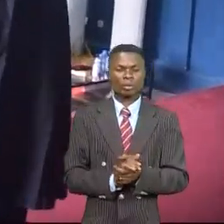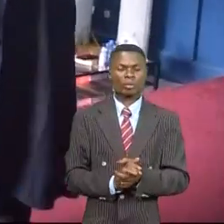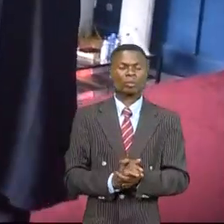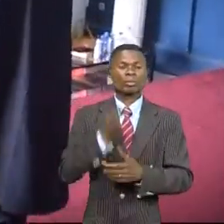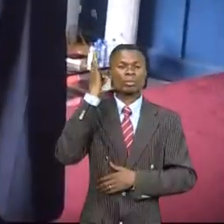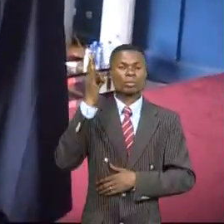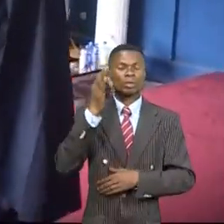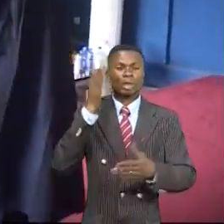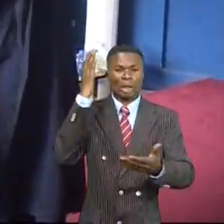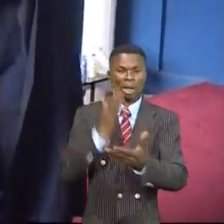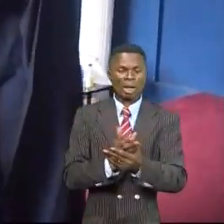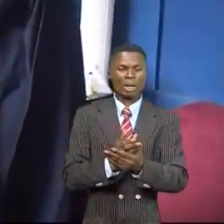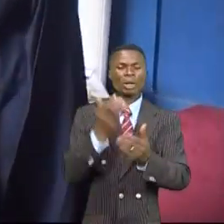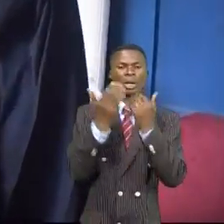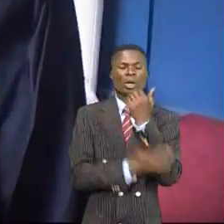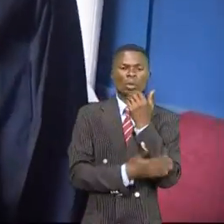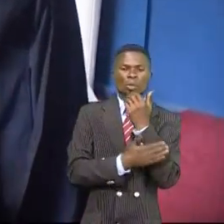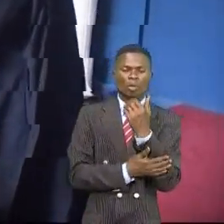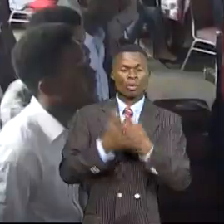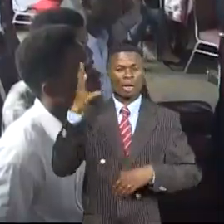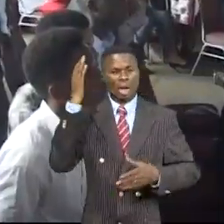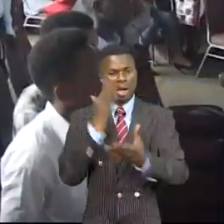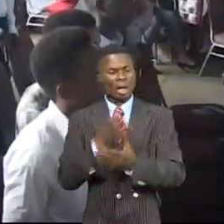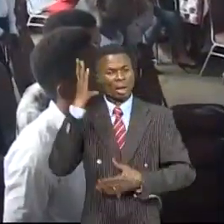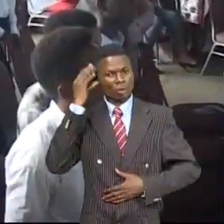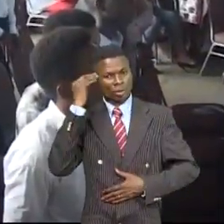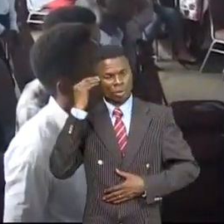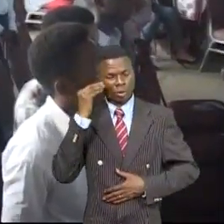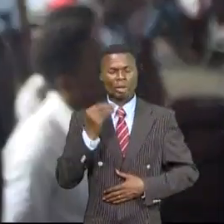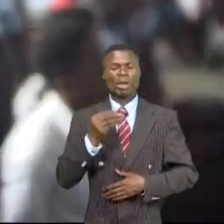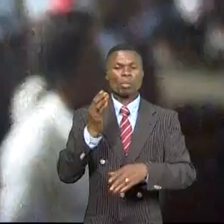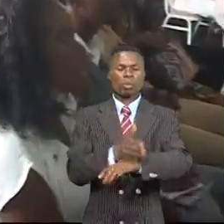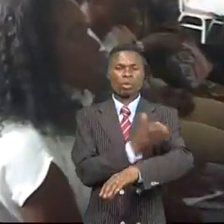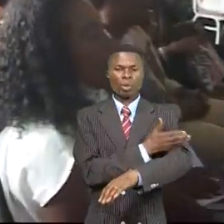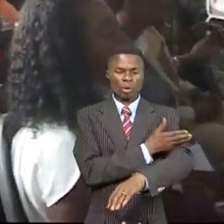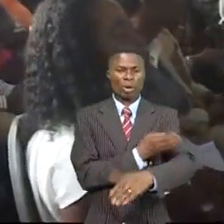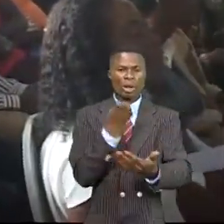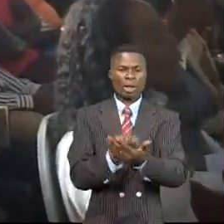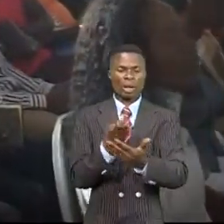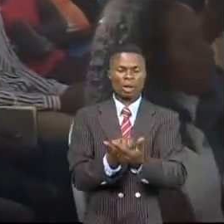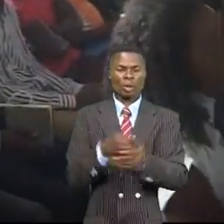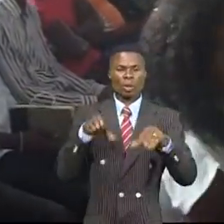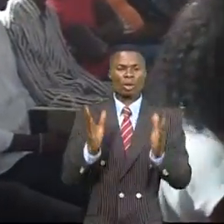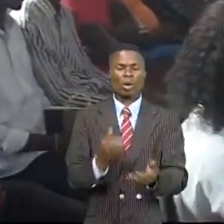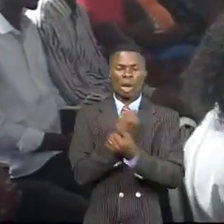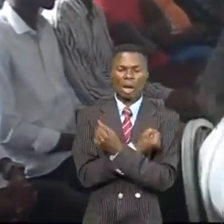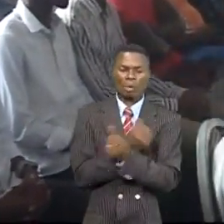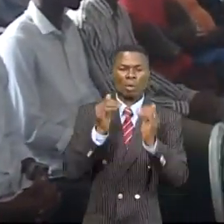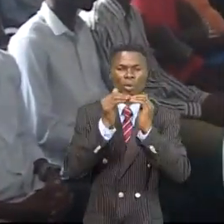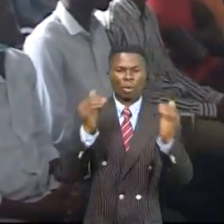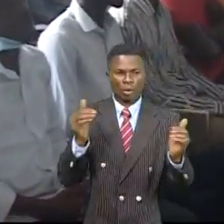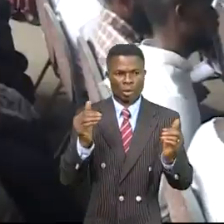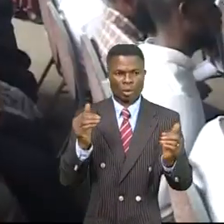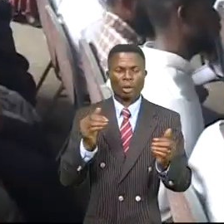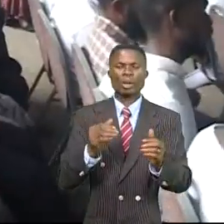la lutte contre le chômage des maladies ainsi que la stabilité de'économie congolaise l'amour la paix et également le développement